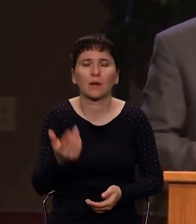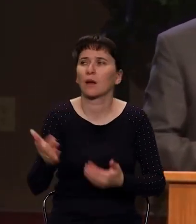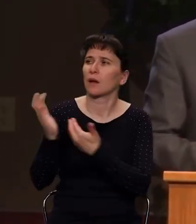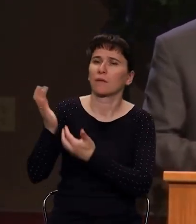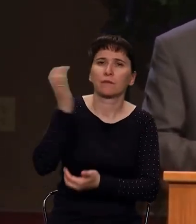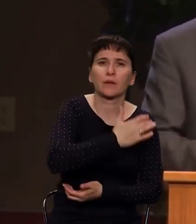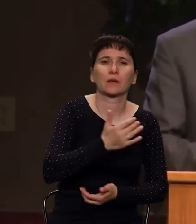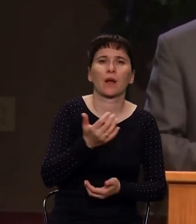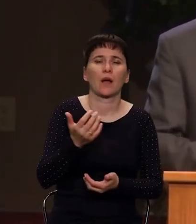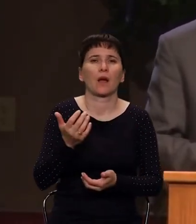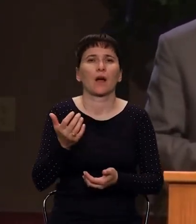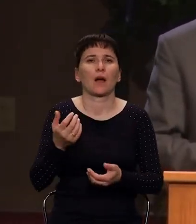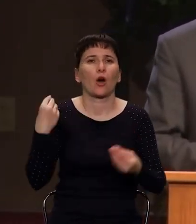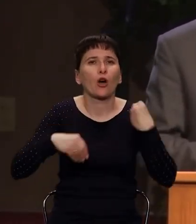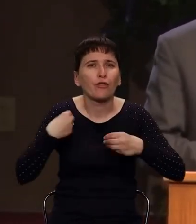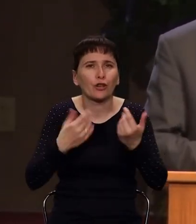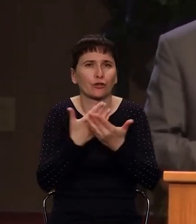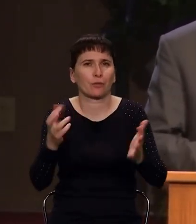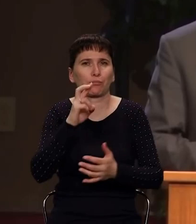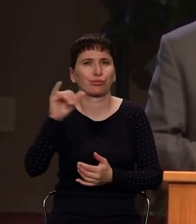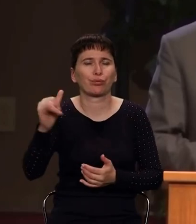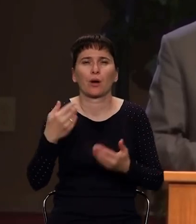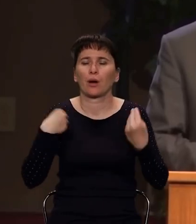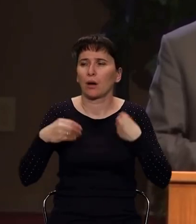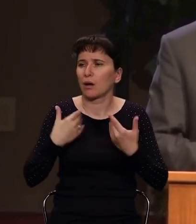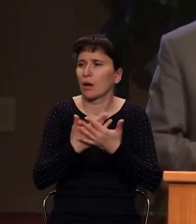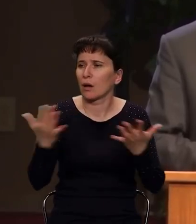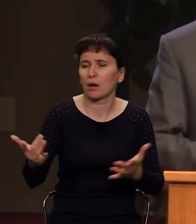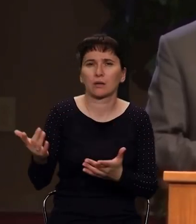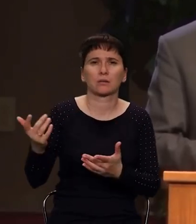но не это главное пошло. Знаете, что пошло к нам?